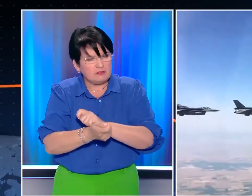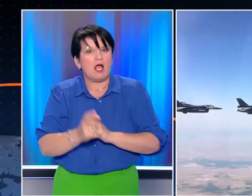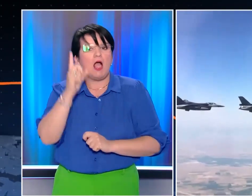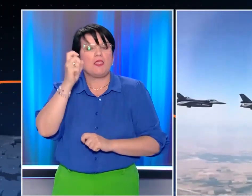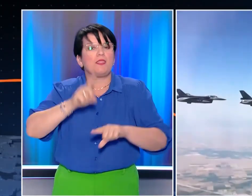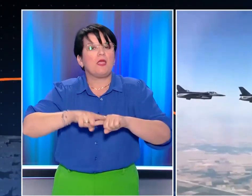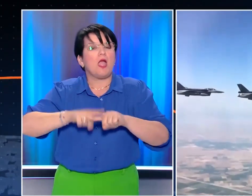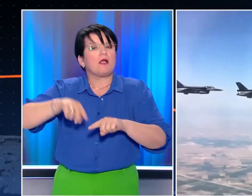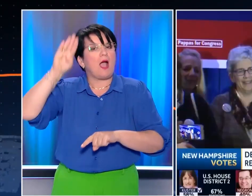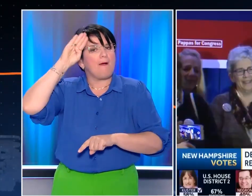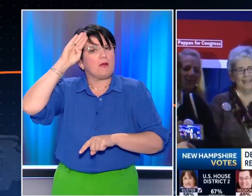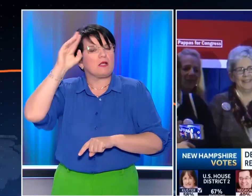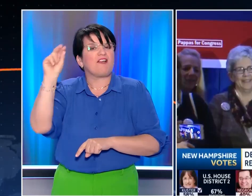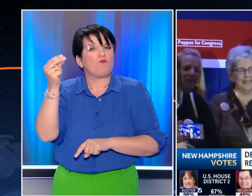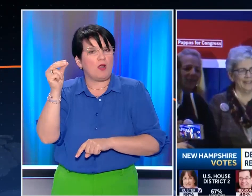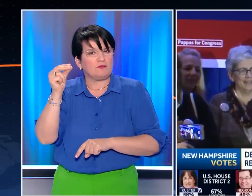δέκα